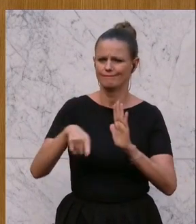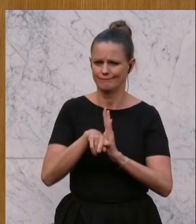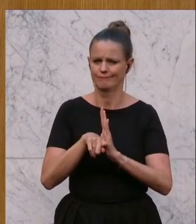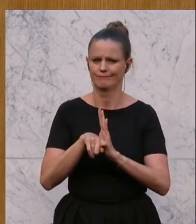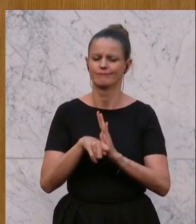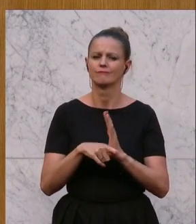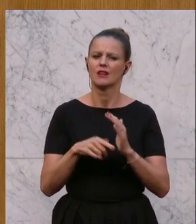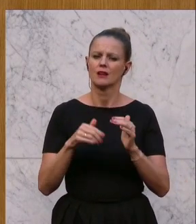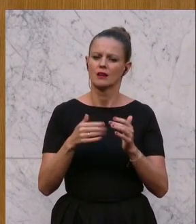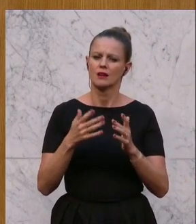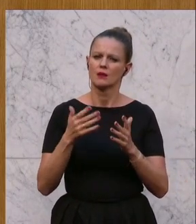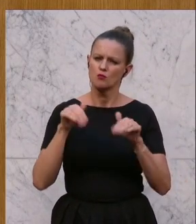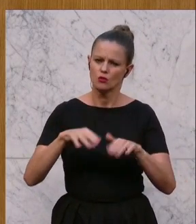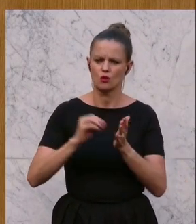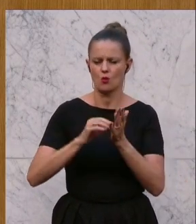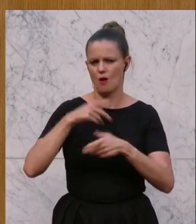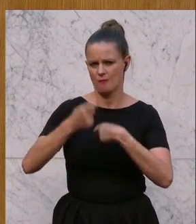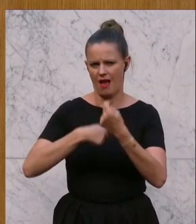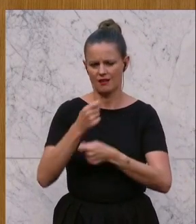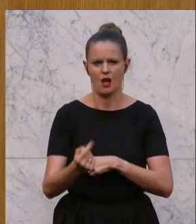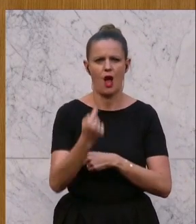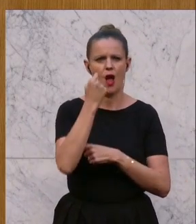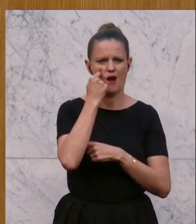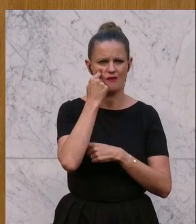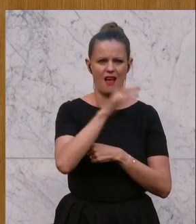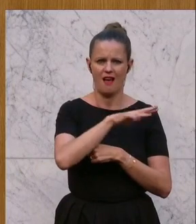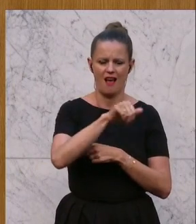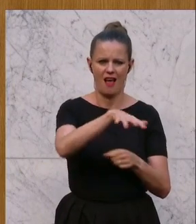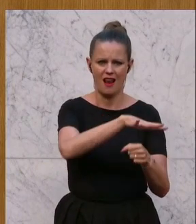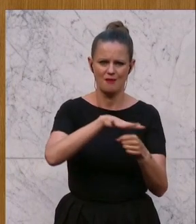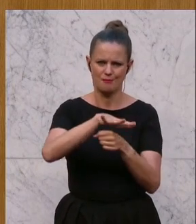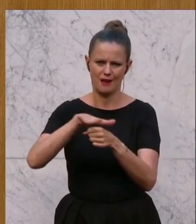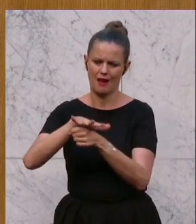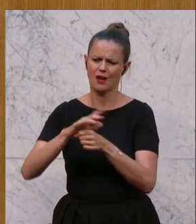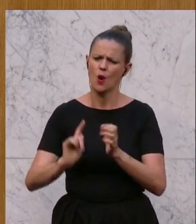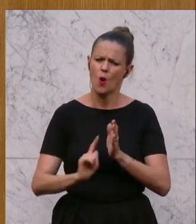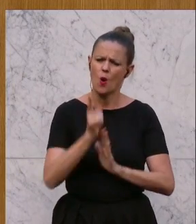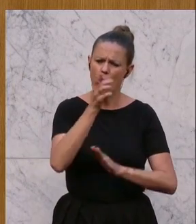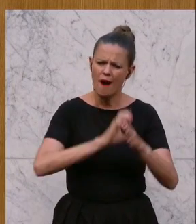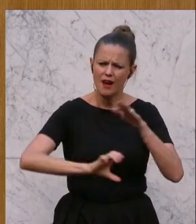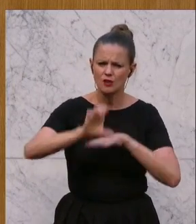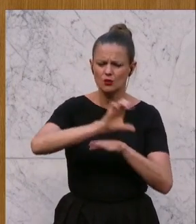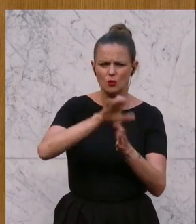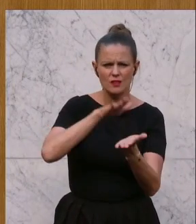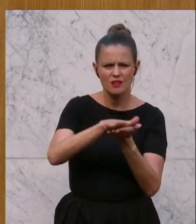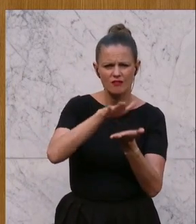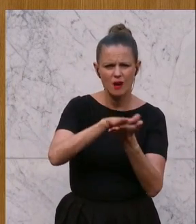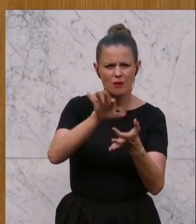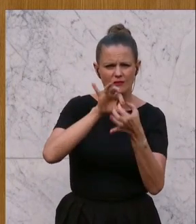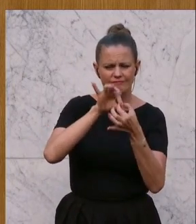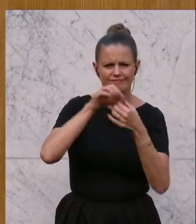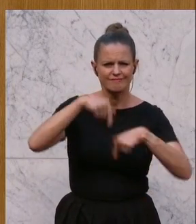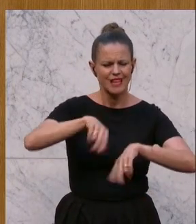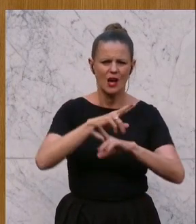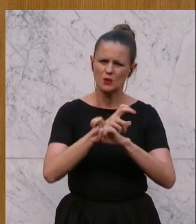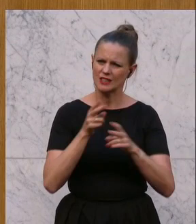bewältigen haben. Und da fällt doch auf, alle die Bereiche, wo es um einen besonders hohen Ressourcenverbrauch geht, da sind wir in Österreich